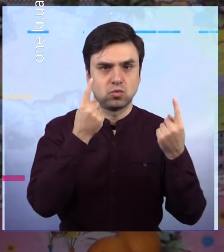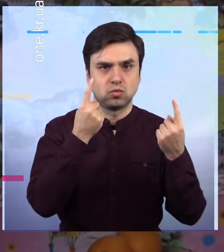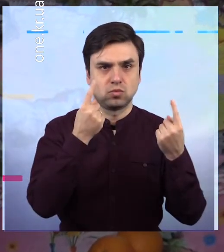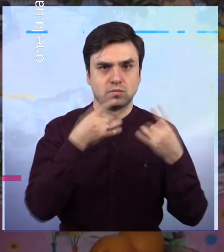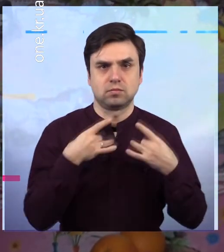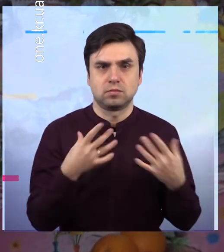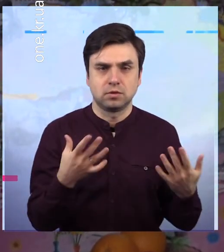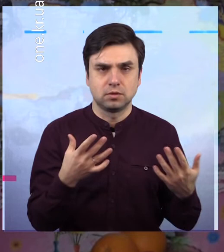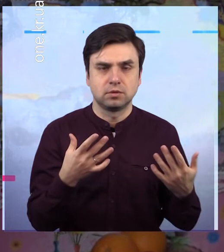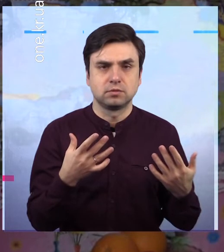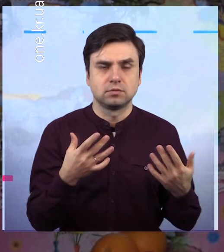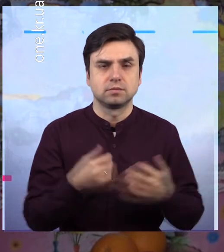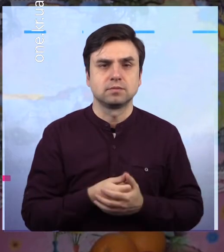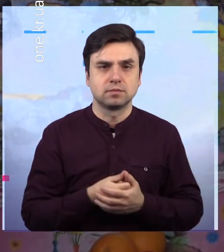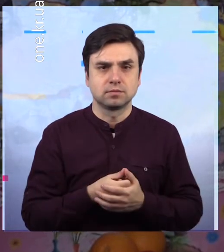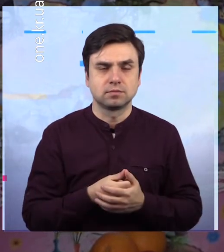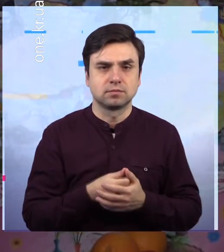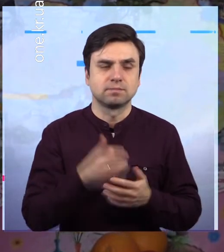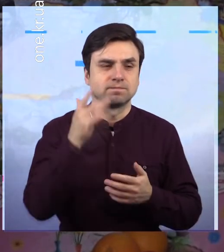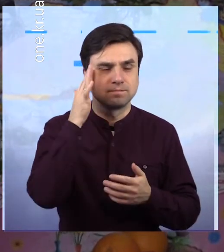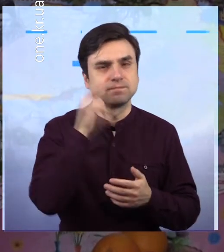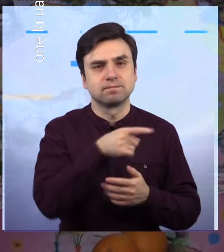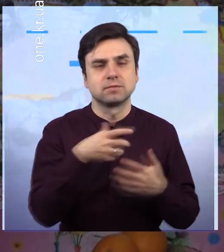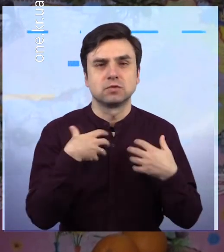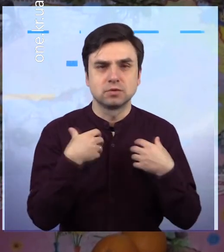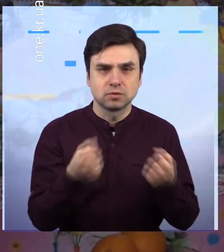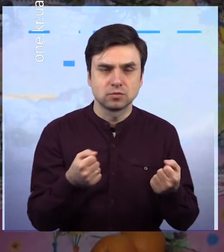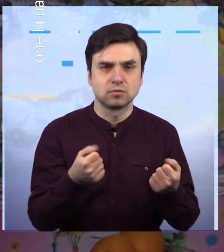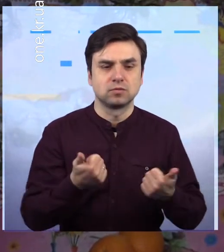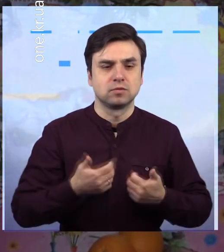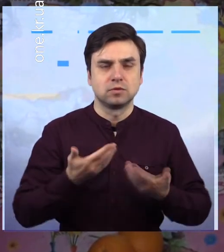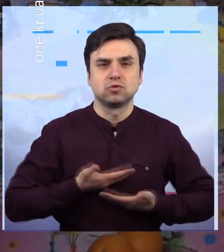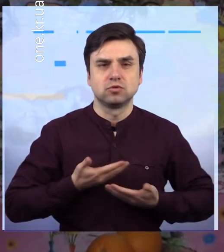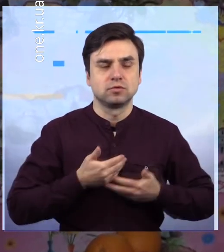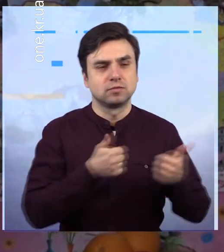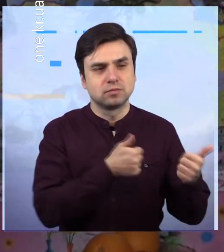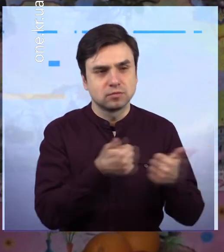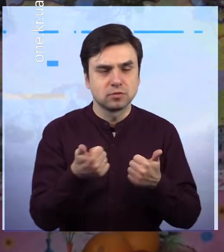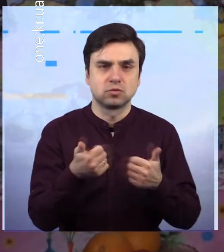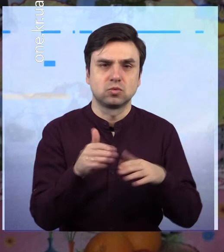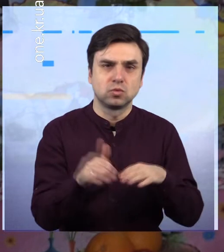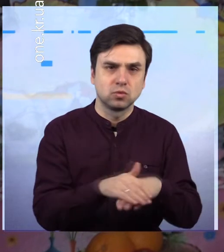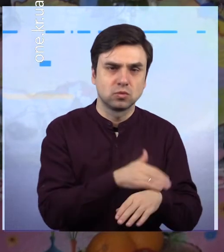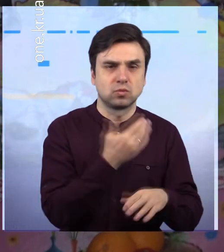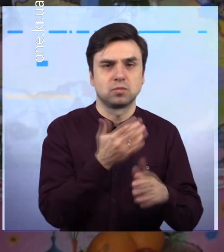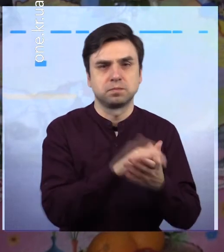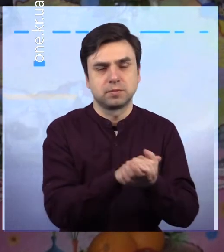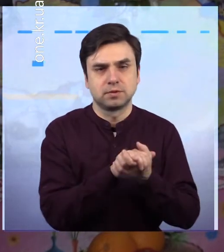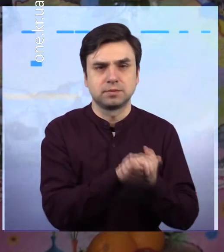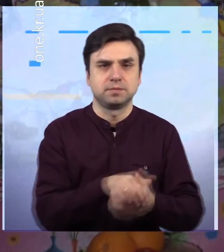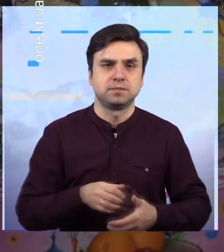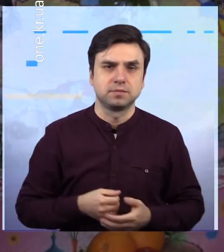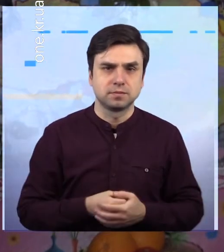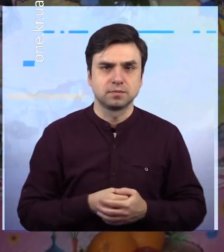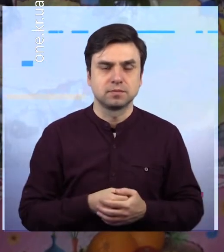їй і здоров'я, і благополуччя, і довгих років життя, і мирного неба. До речі, ми прийшли не з пустими